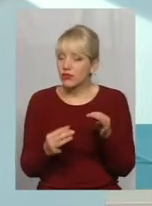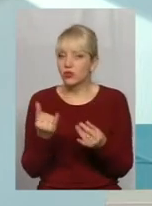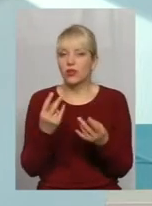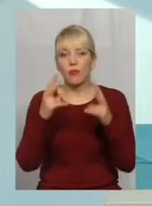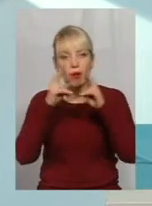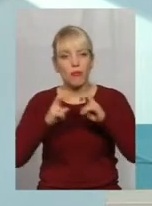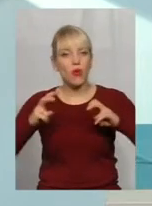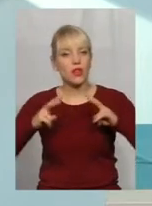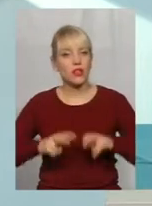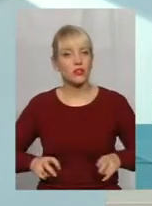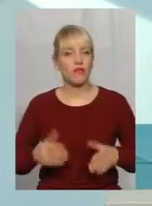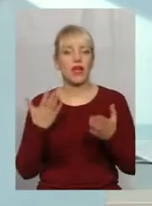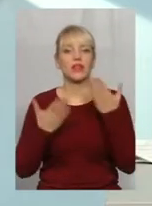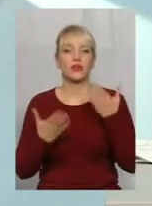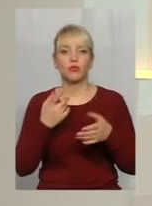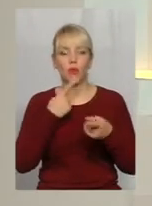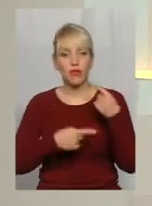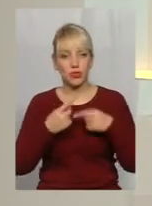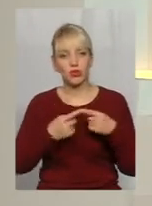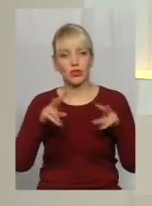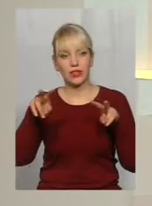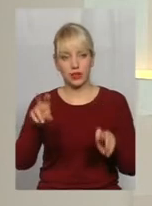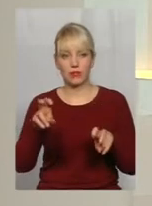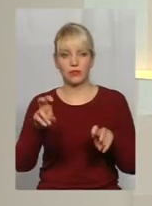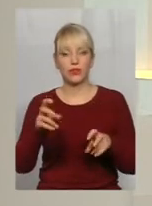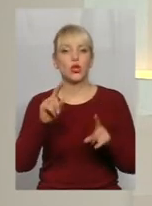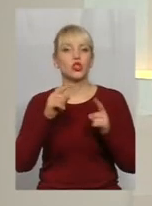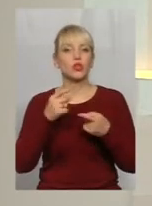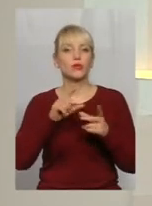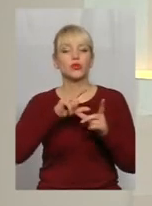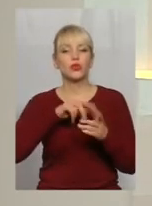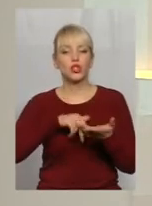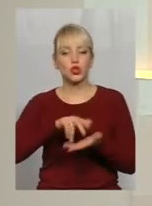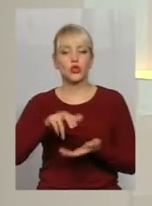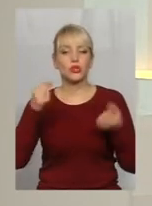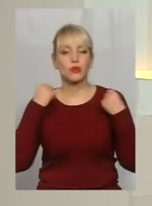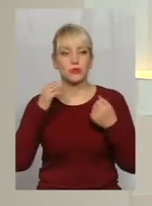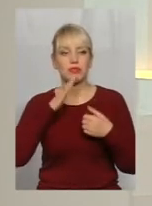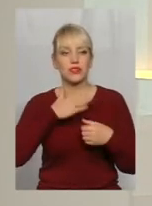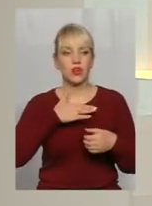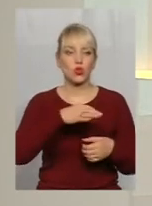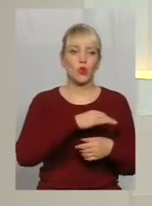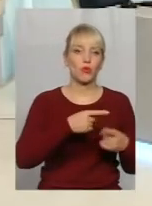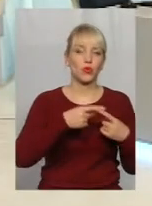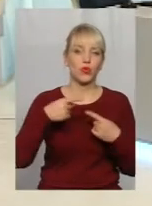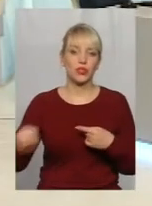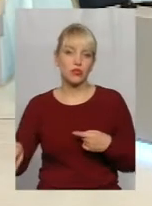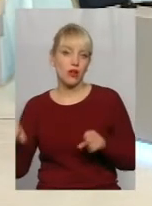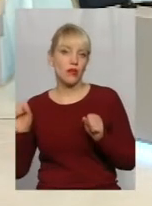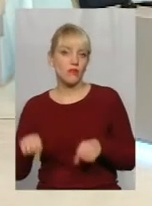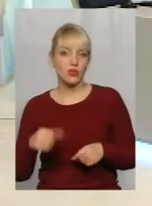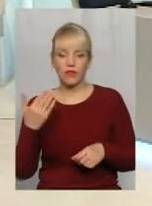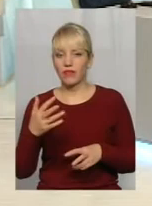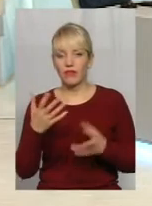проаналізувати. Але знову таки, повертаючись до теми, чому йдуть спортсмени з нашої області до іншої, можливо